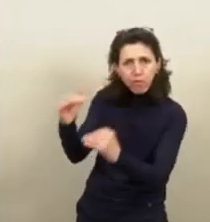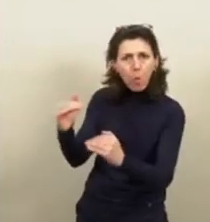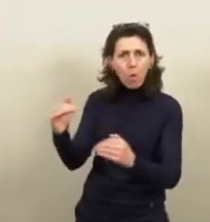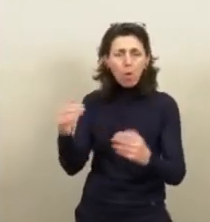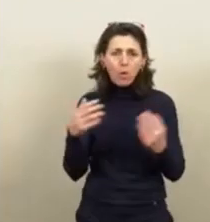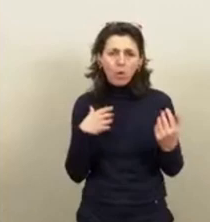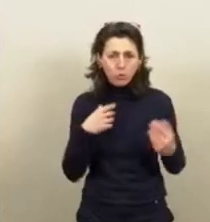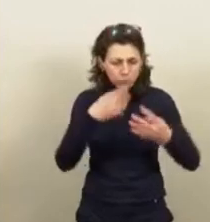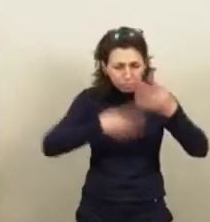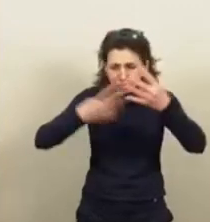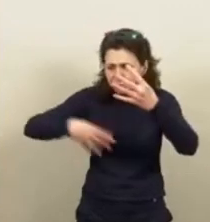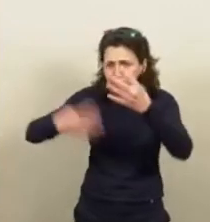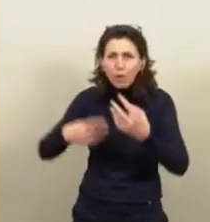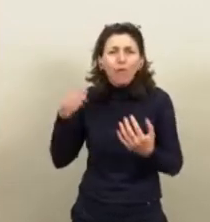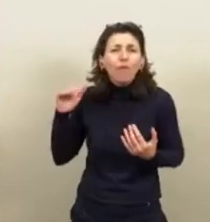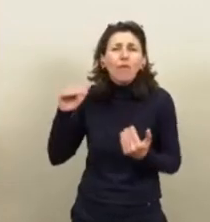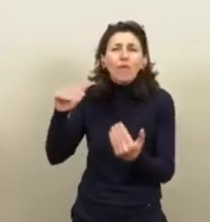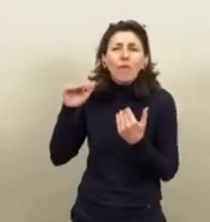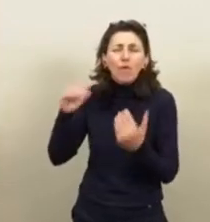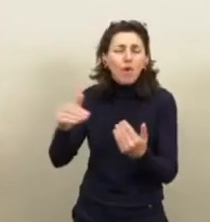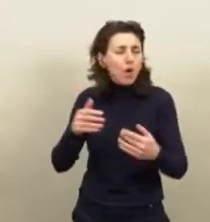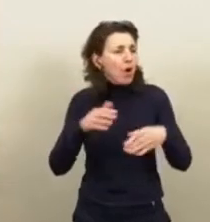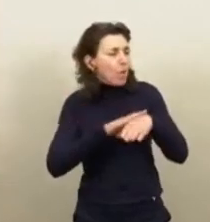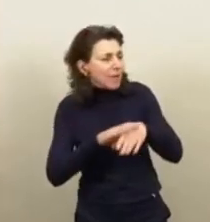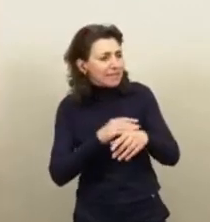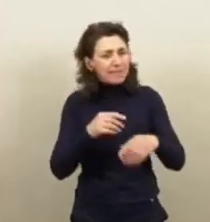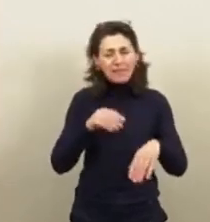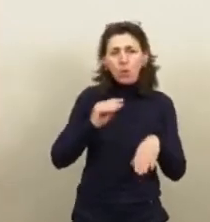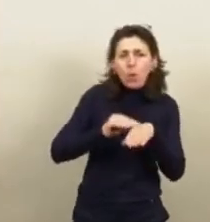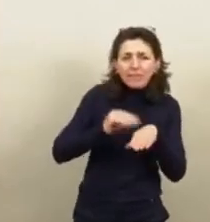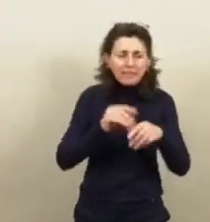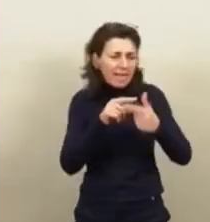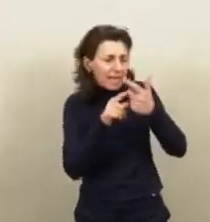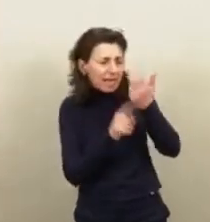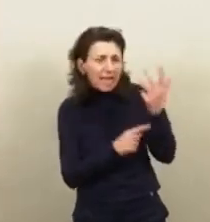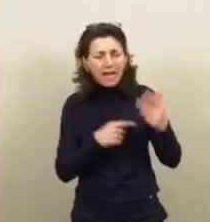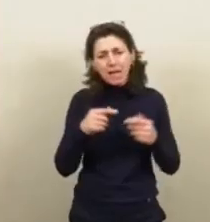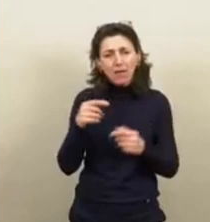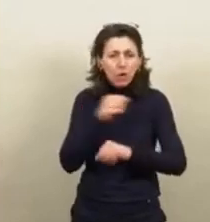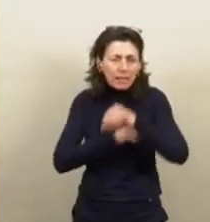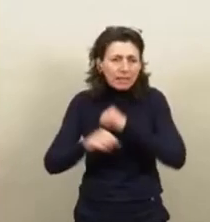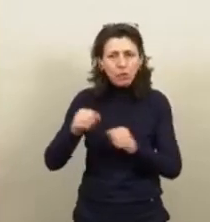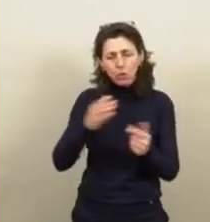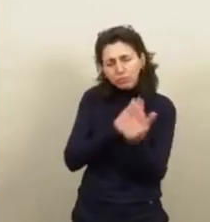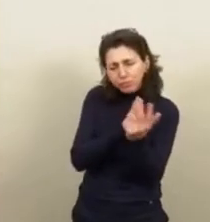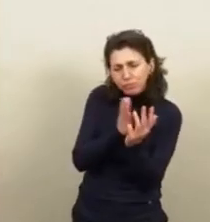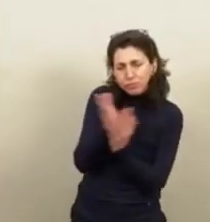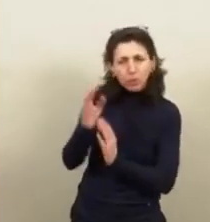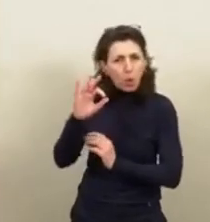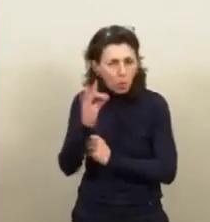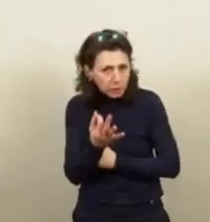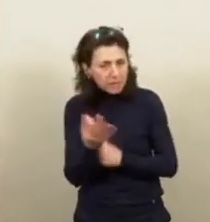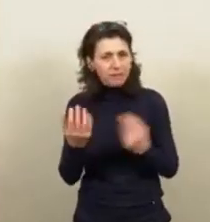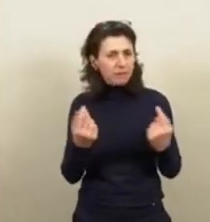vœux, de vœux qui préconisent des politiques sur des points particuliers, des orientations dont il appartiendra à